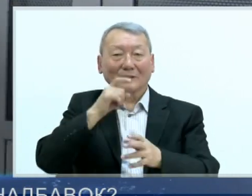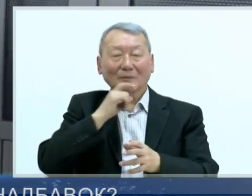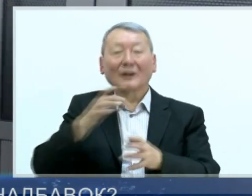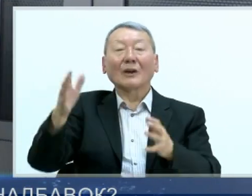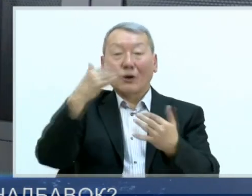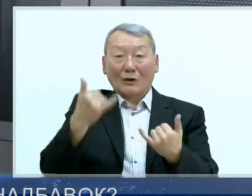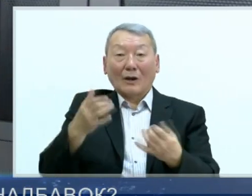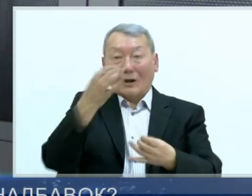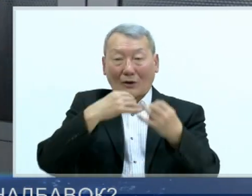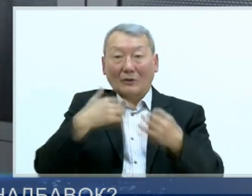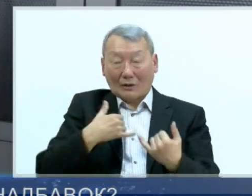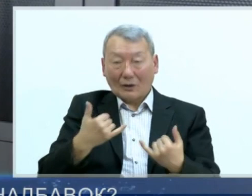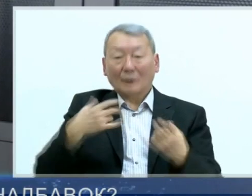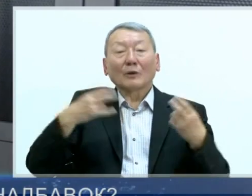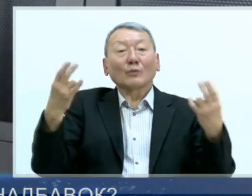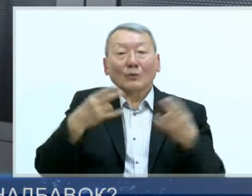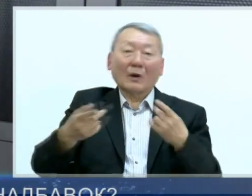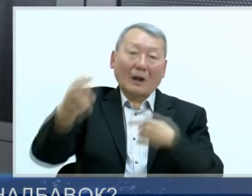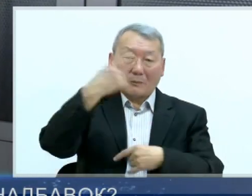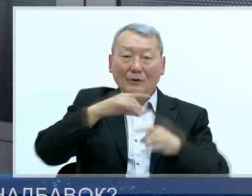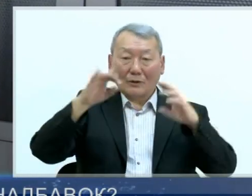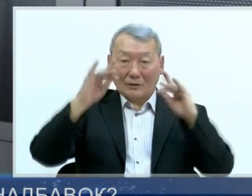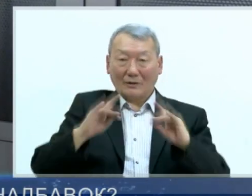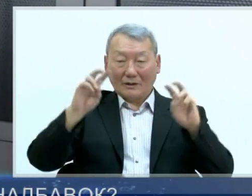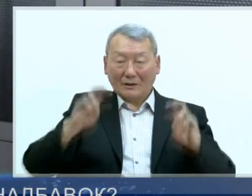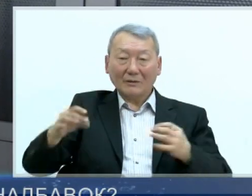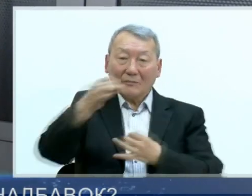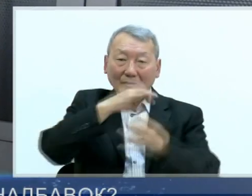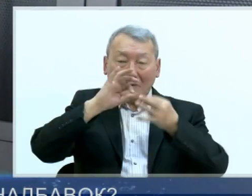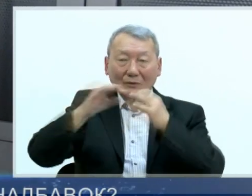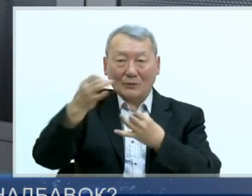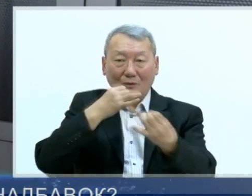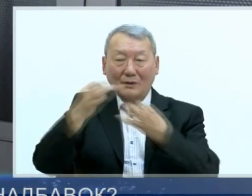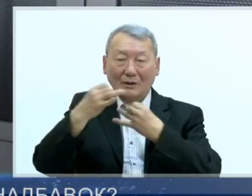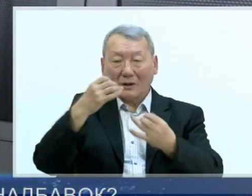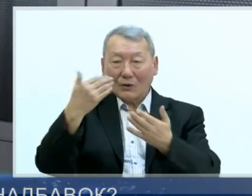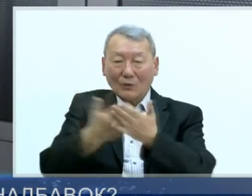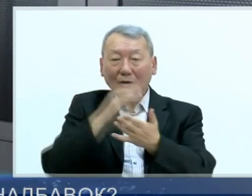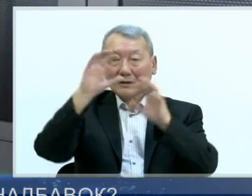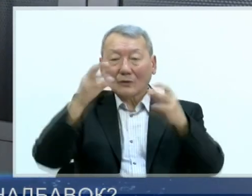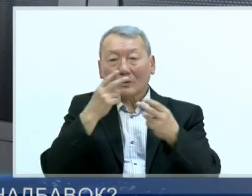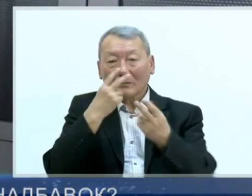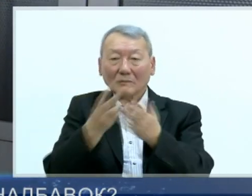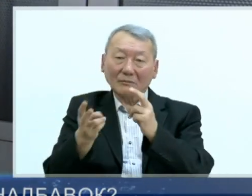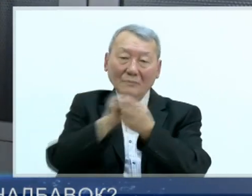данного диалога я пришел к выводу, что нам необходимо сесть за стол переговоров, выяснить все нюансы и пересмотреть данный закон. Продолжение следует... Продолжение